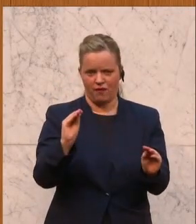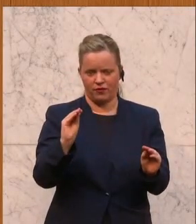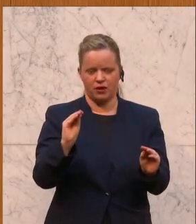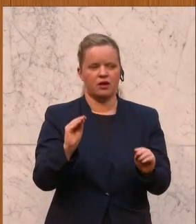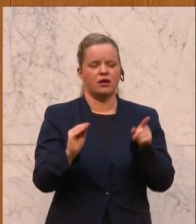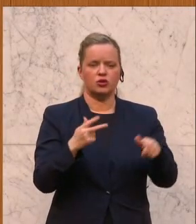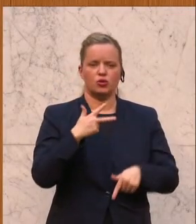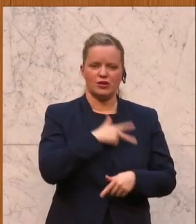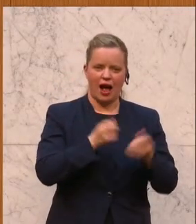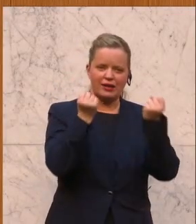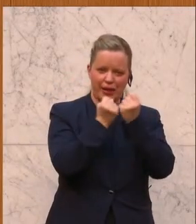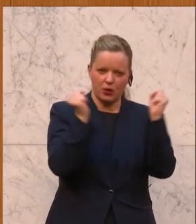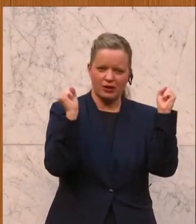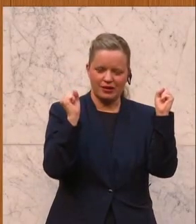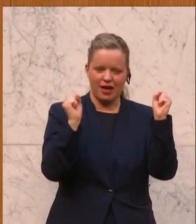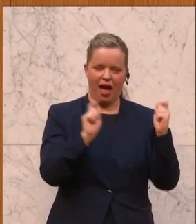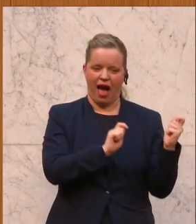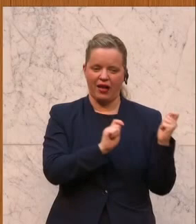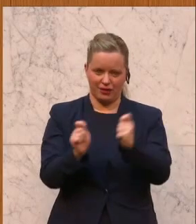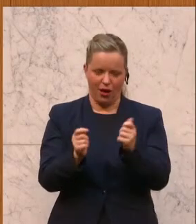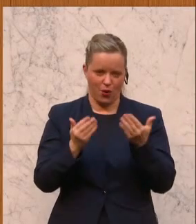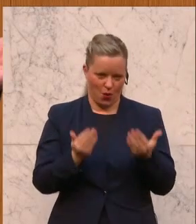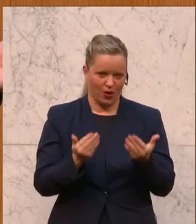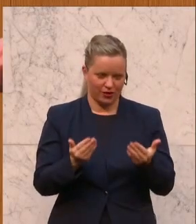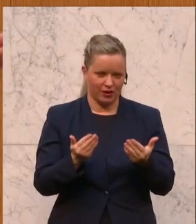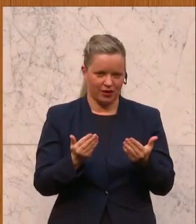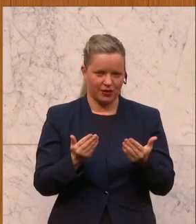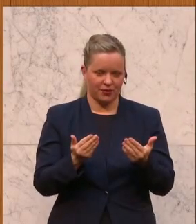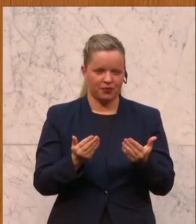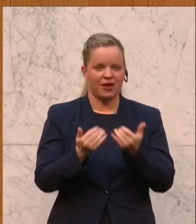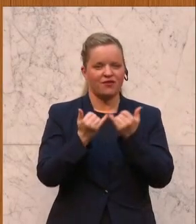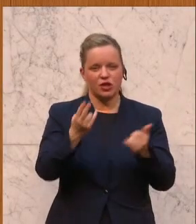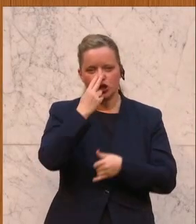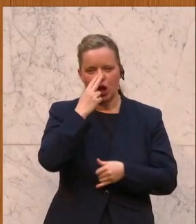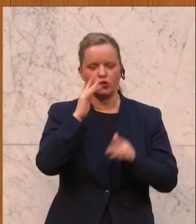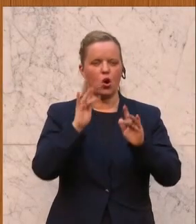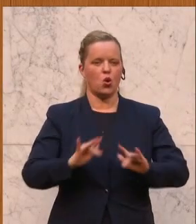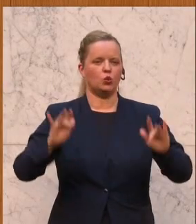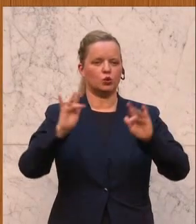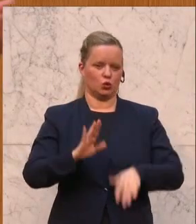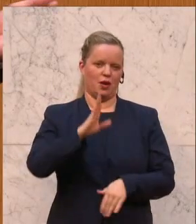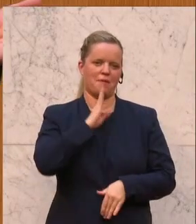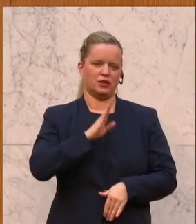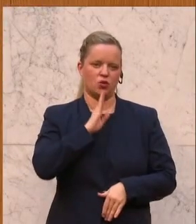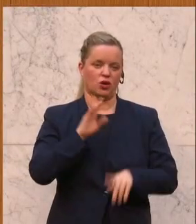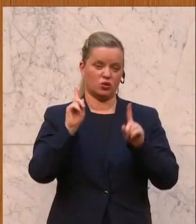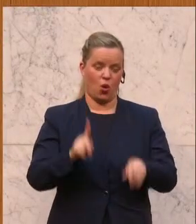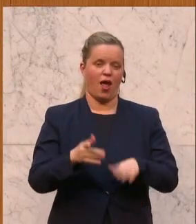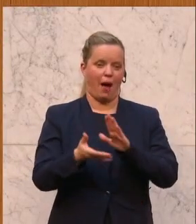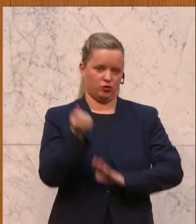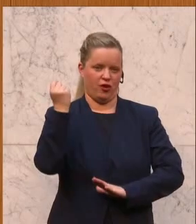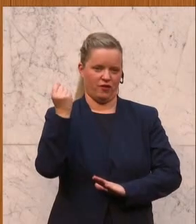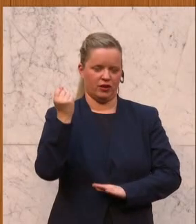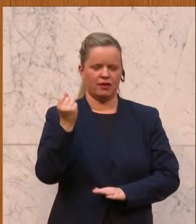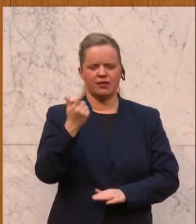Sozialdemokratie diesen Antrag heute eingebracht hat. Abschaffung der Luxuspensionen, ein altes Thema von